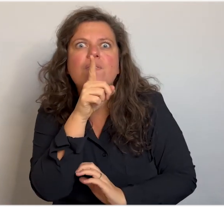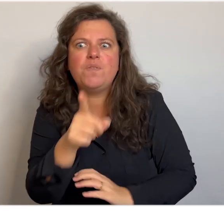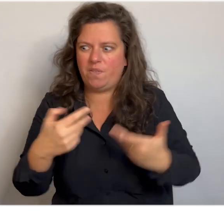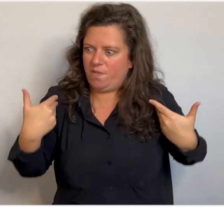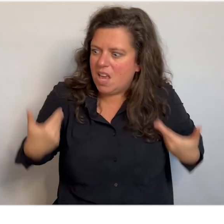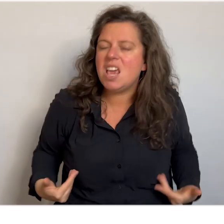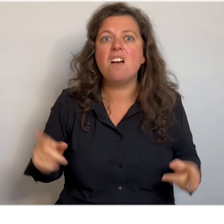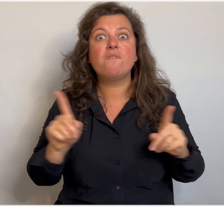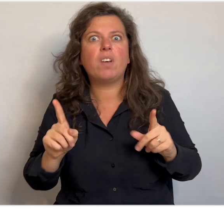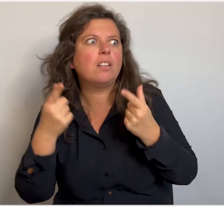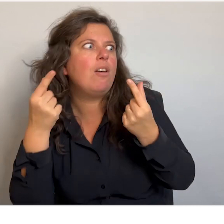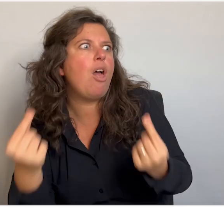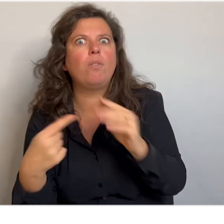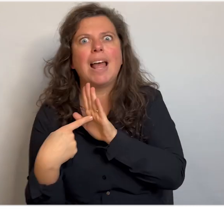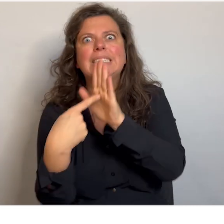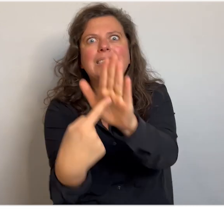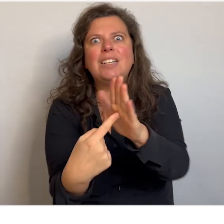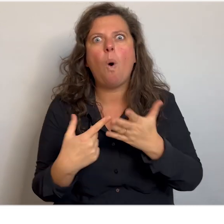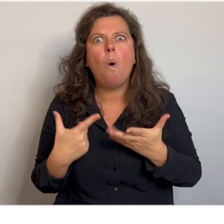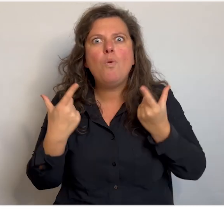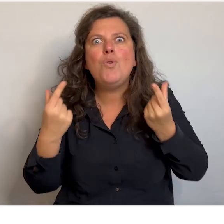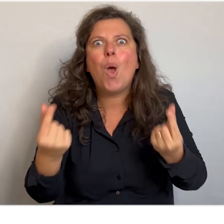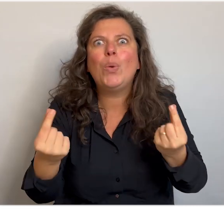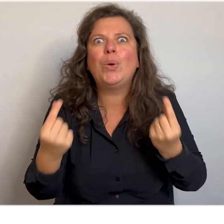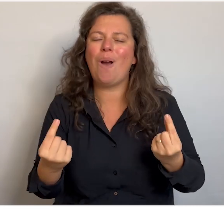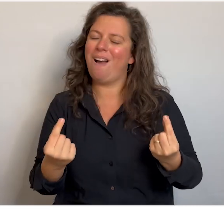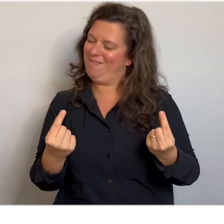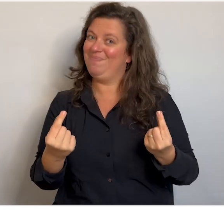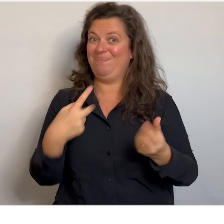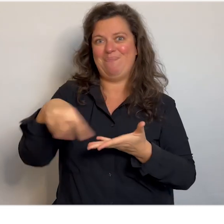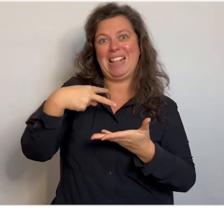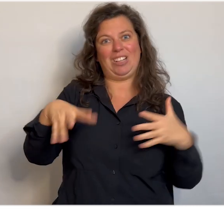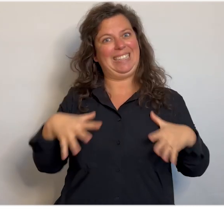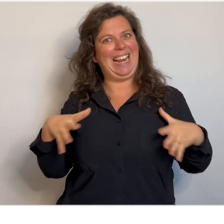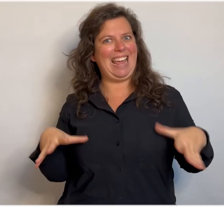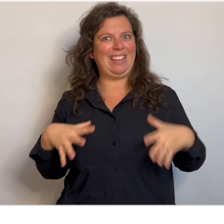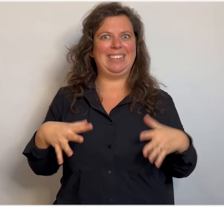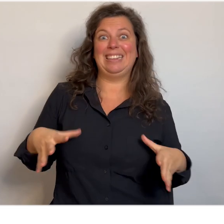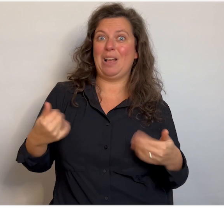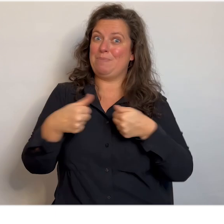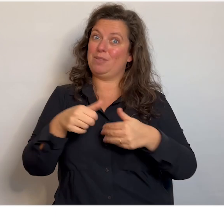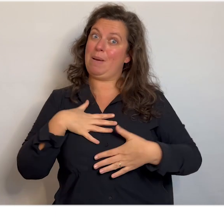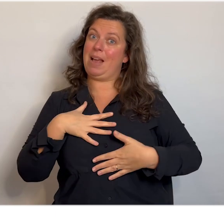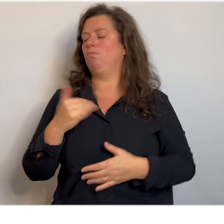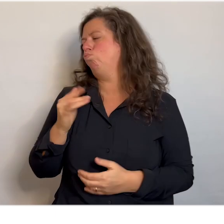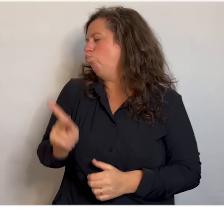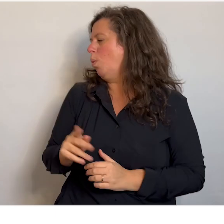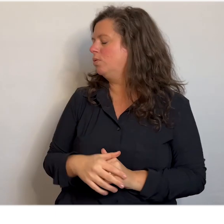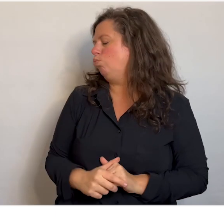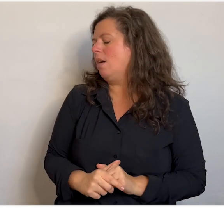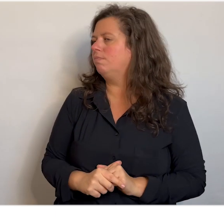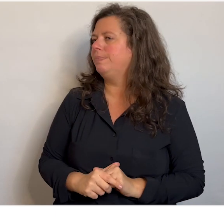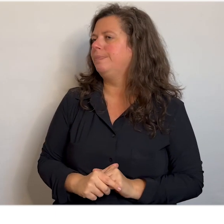En wat je dan allemaal leuk vindt. O, dat zou ik echt leuk vinden. Ik doe sowieso mijn danskleer erin. Want dat past helemaal bij wie ik ben. Ja, dat is ook wel zo. Nou.